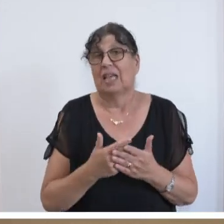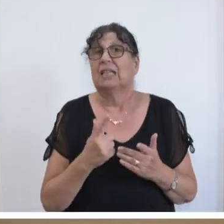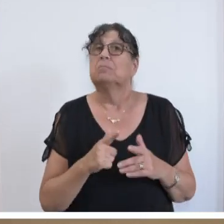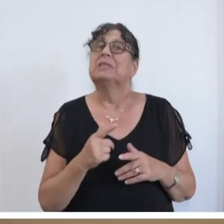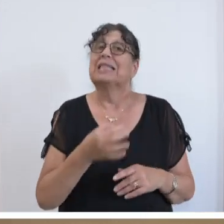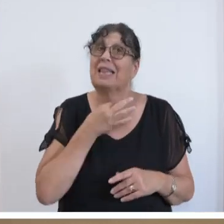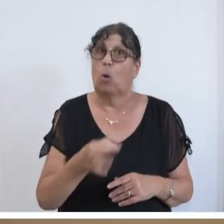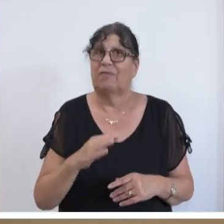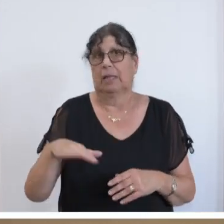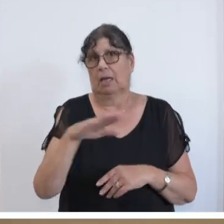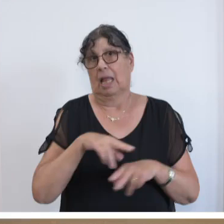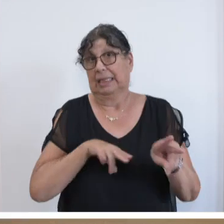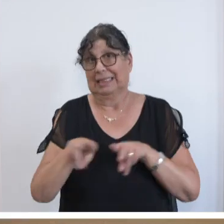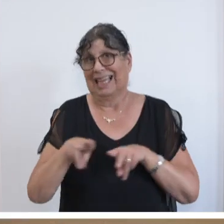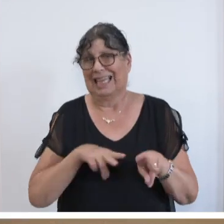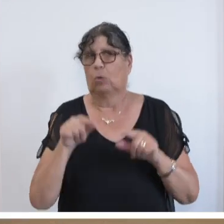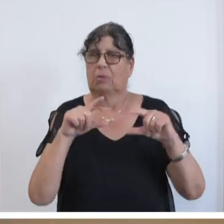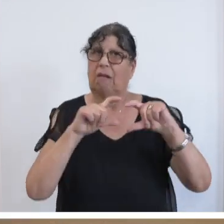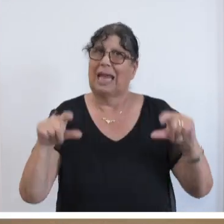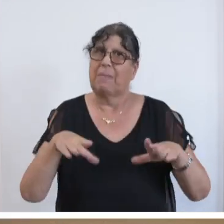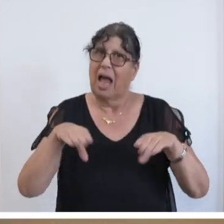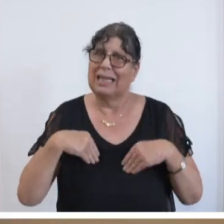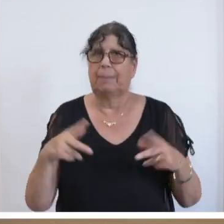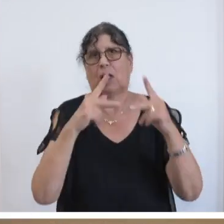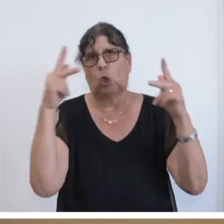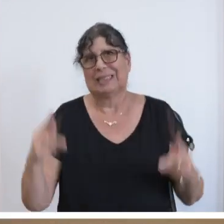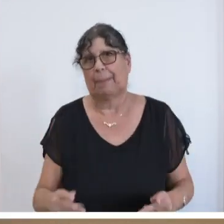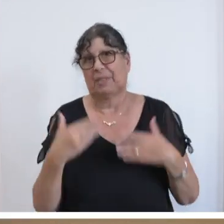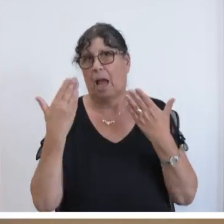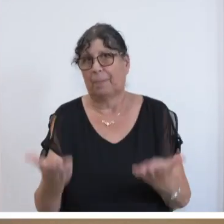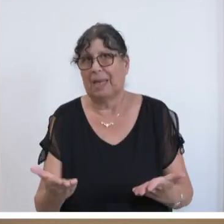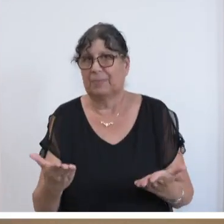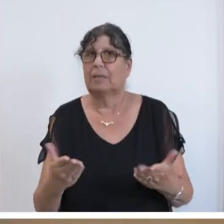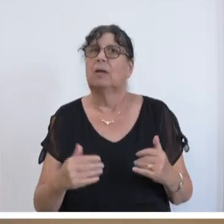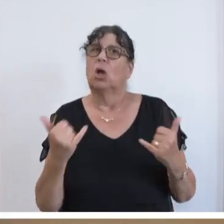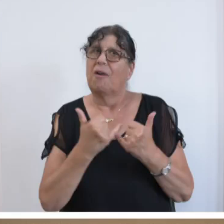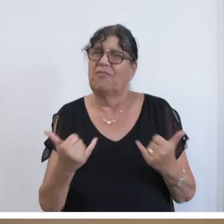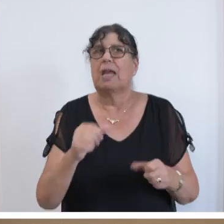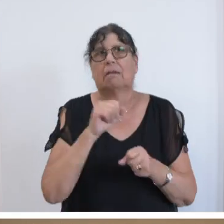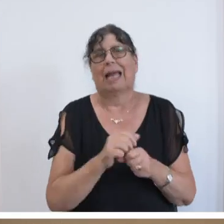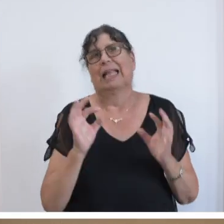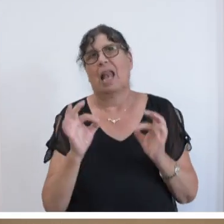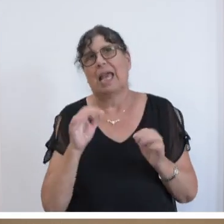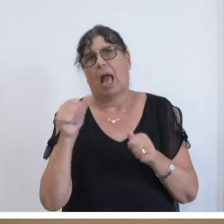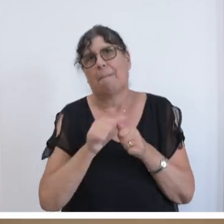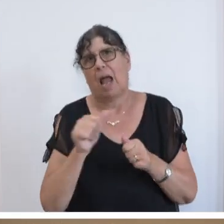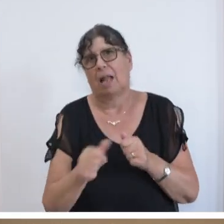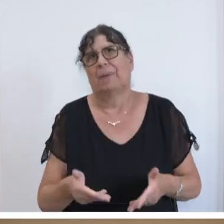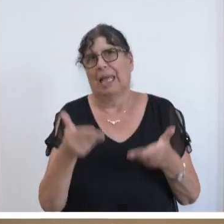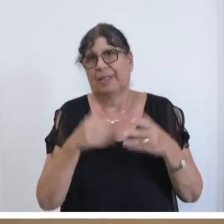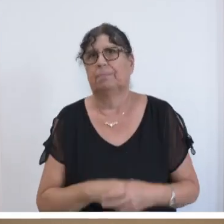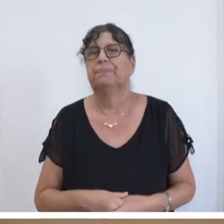Landesregierung sich dieses Themas annimmt, dass sie Konzepte vorliegt und Wege beschreitet, um dem Lehrermangel sinnvoll entgegenzutreten.